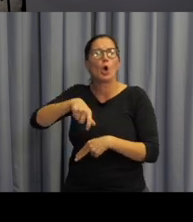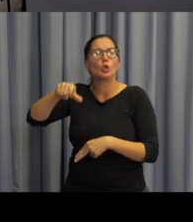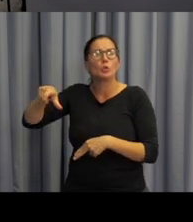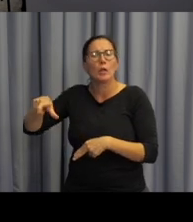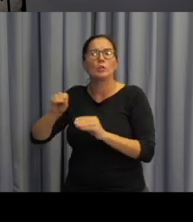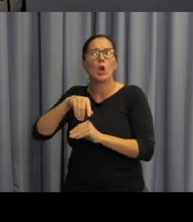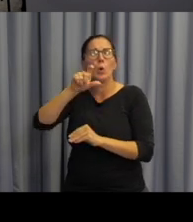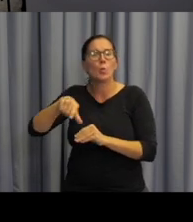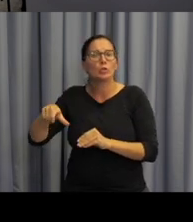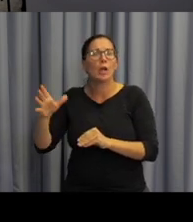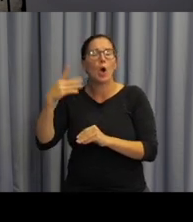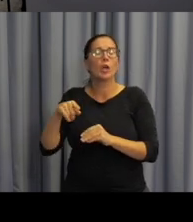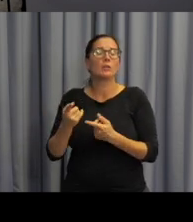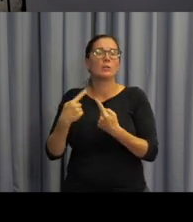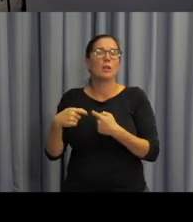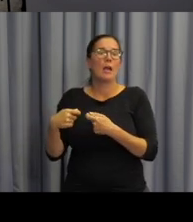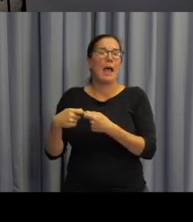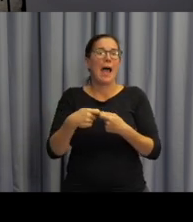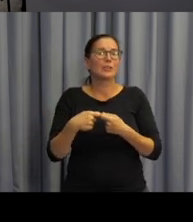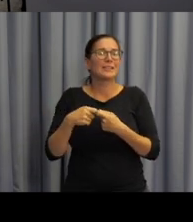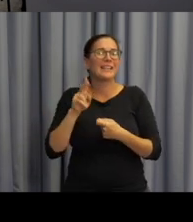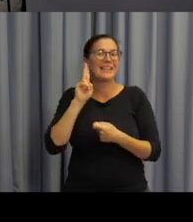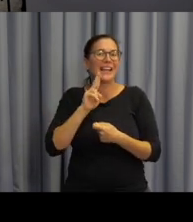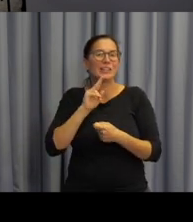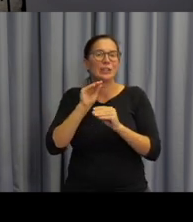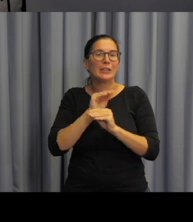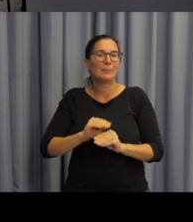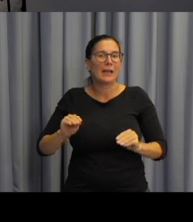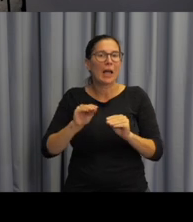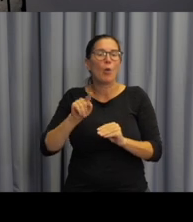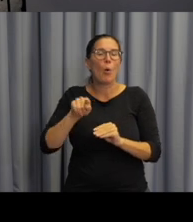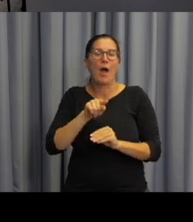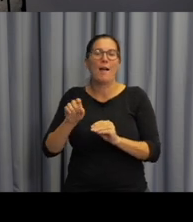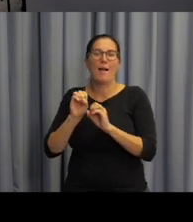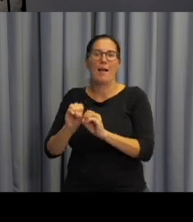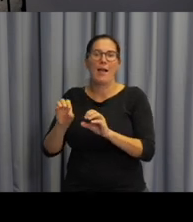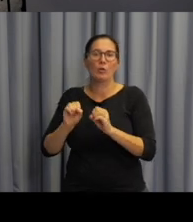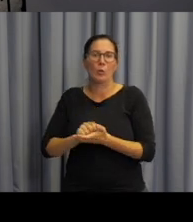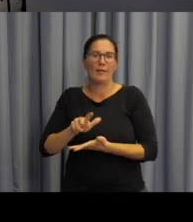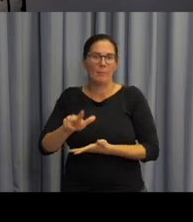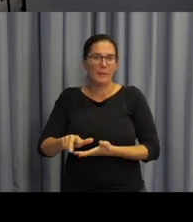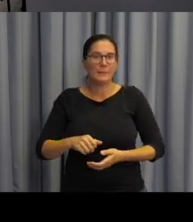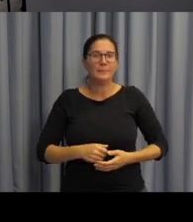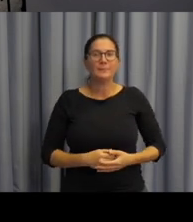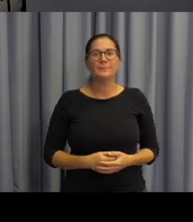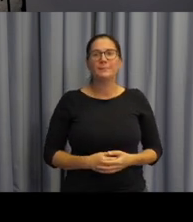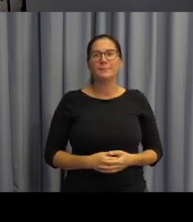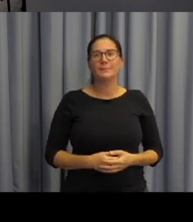učiteli z asociace neslyšících pedagogů a neslyšících lektorů a nepl.